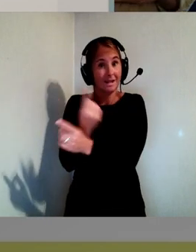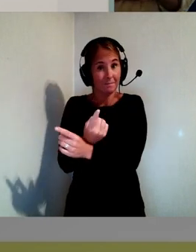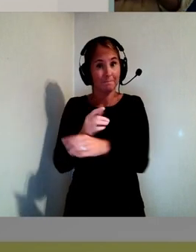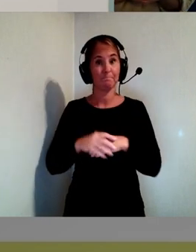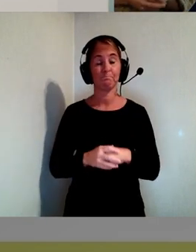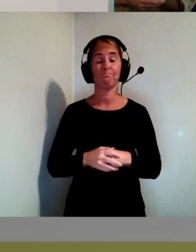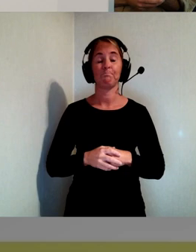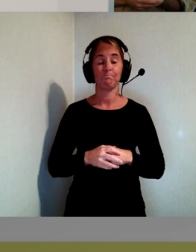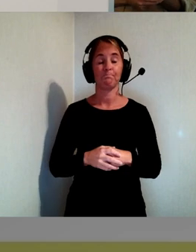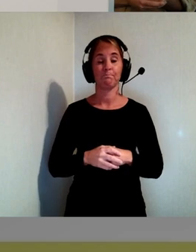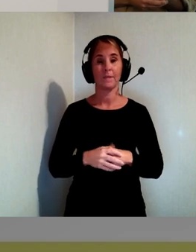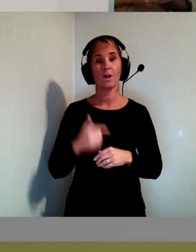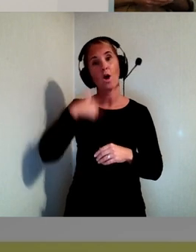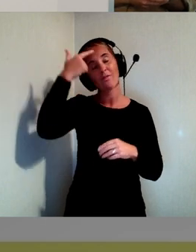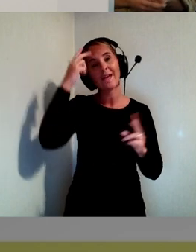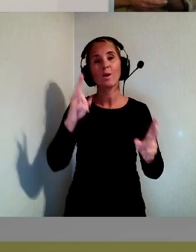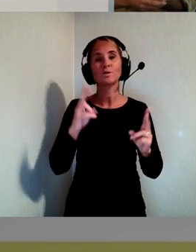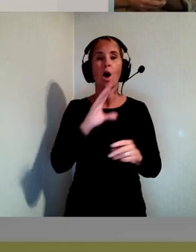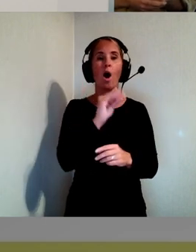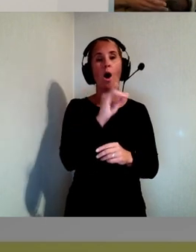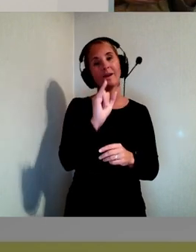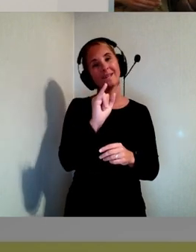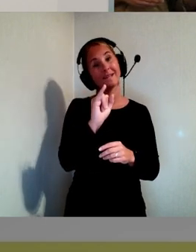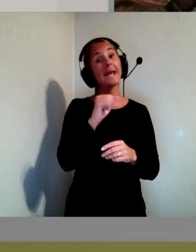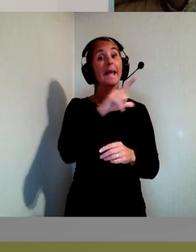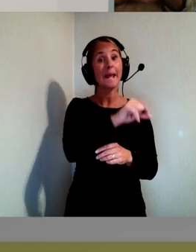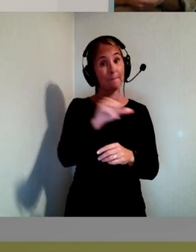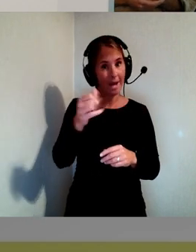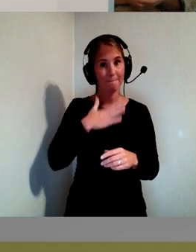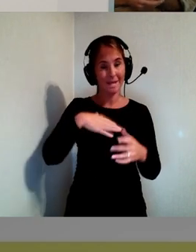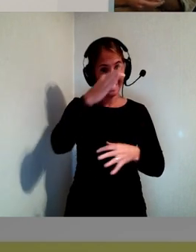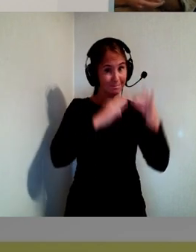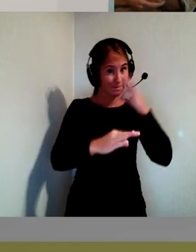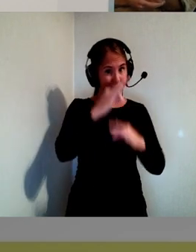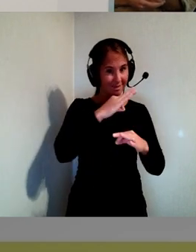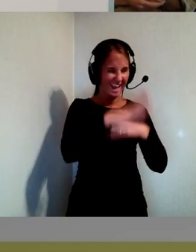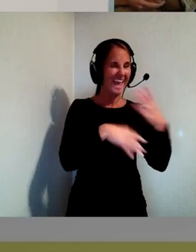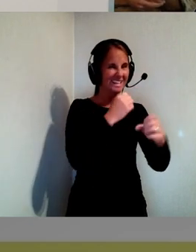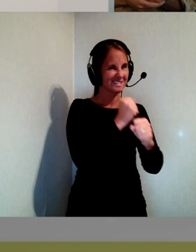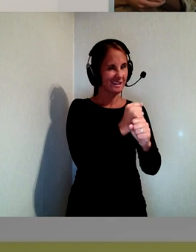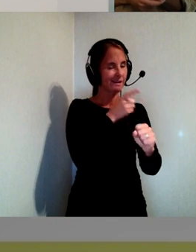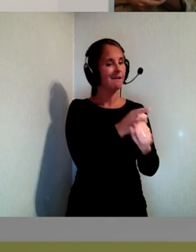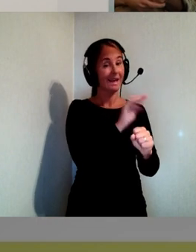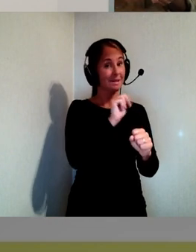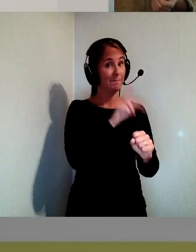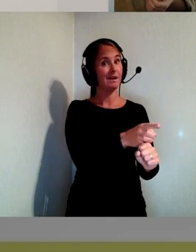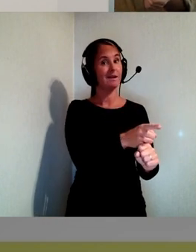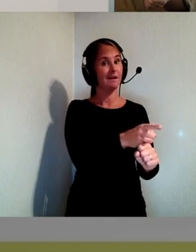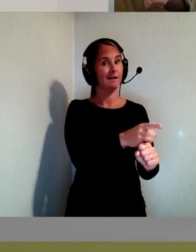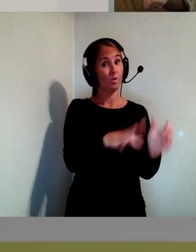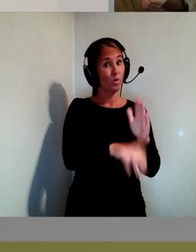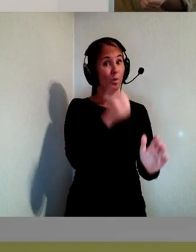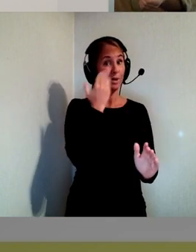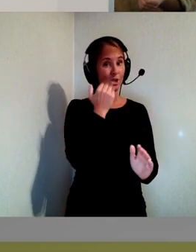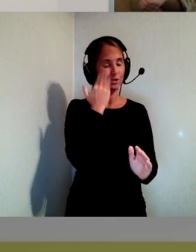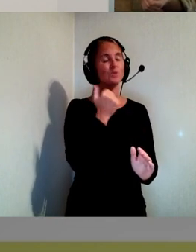Dessutom så tänker jag att AI i vissa fall, i mitt experiment åtminstone i det engelska exemplet, så kan den faktiskt vara